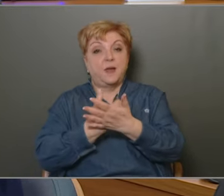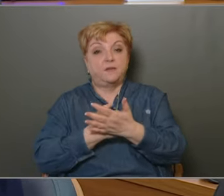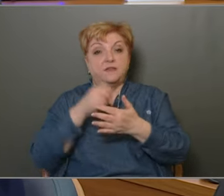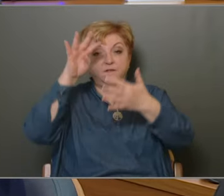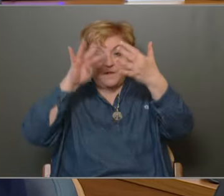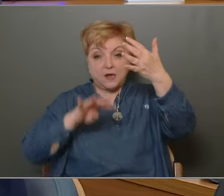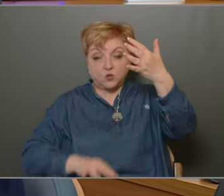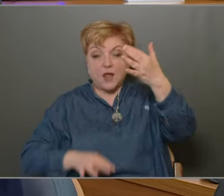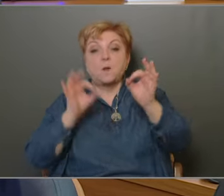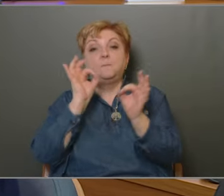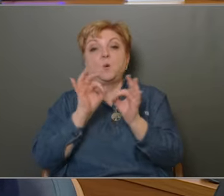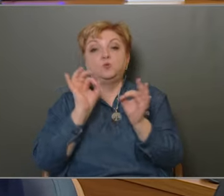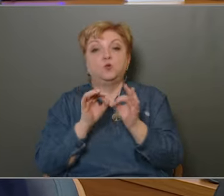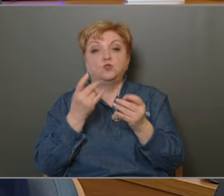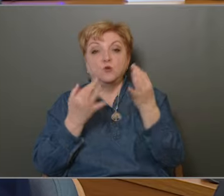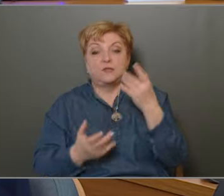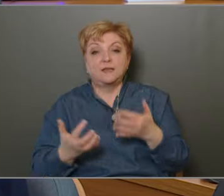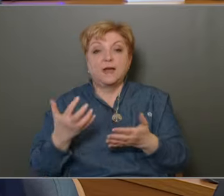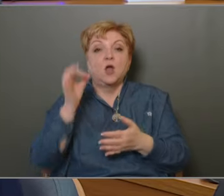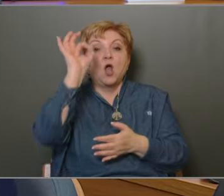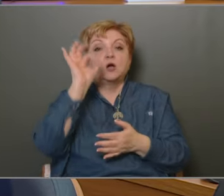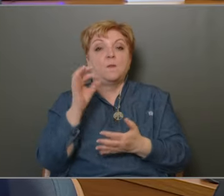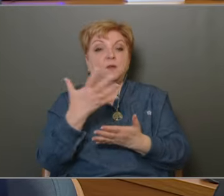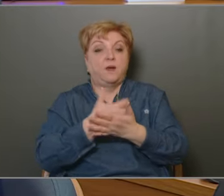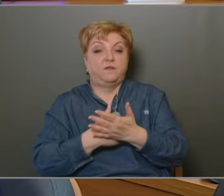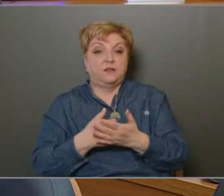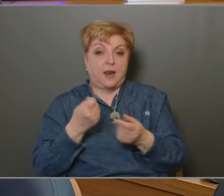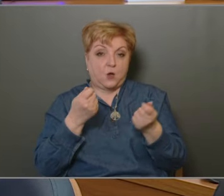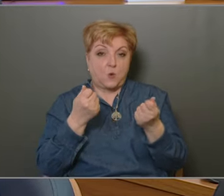felsorolásánál, pontos összeggel a kamatbevételek összege.